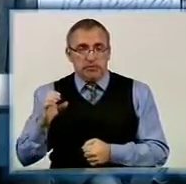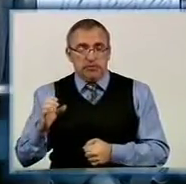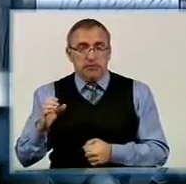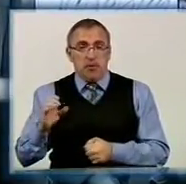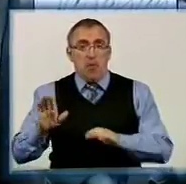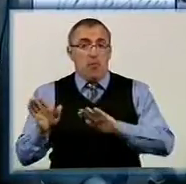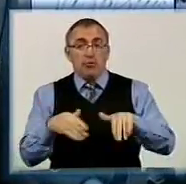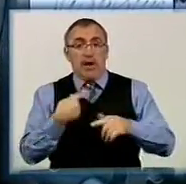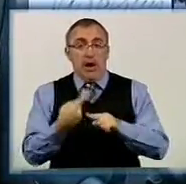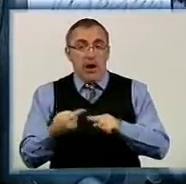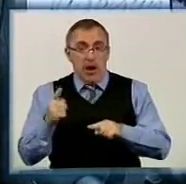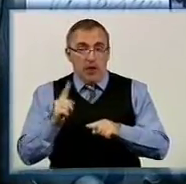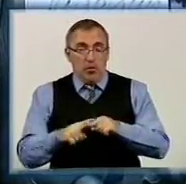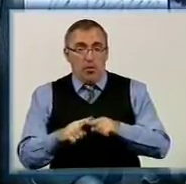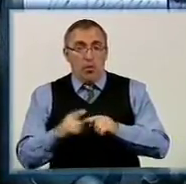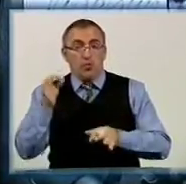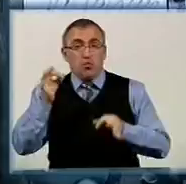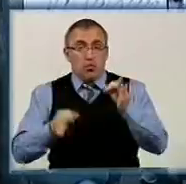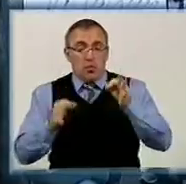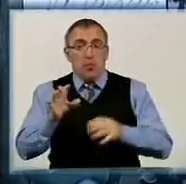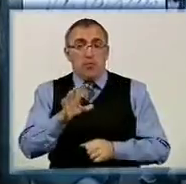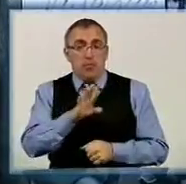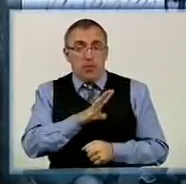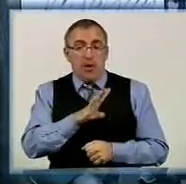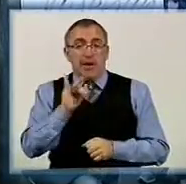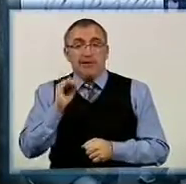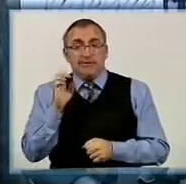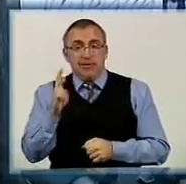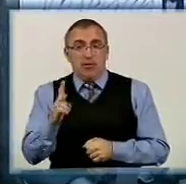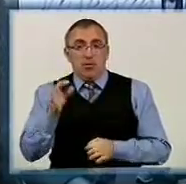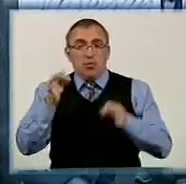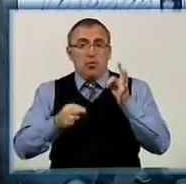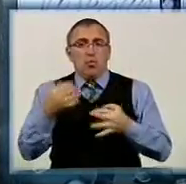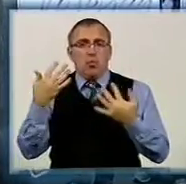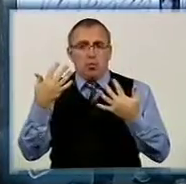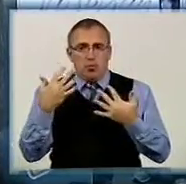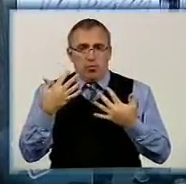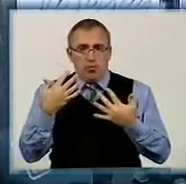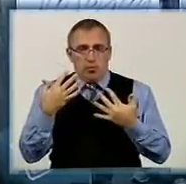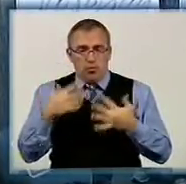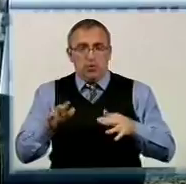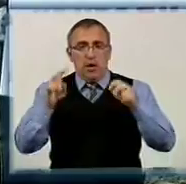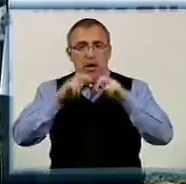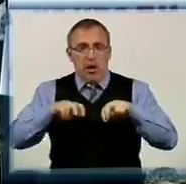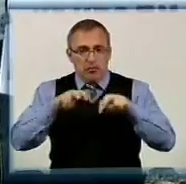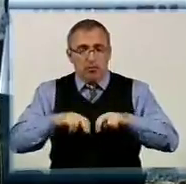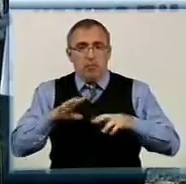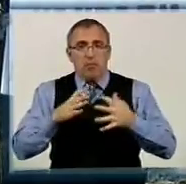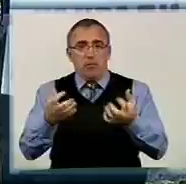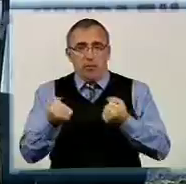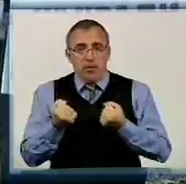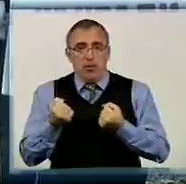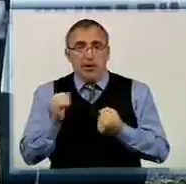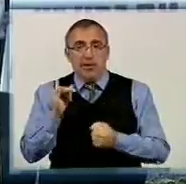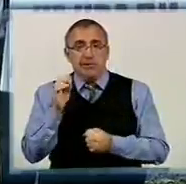цього суди, інші суди були судами, іски розглянули. Була прийнята позиція, що